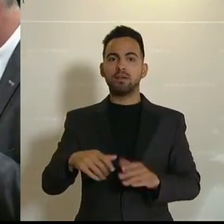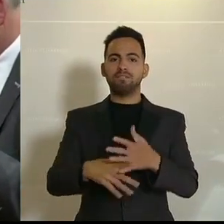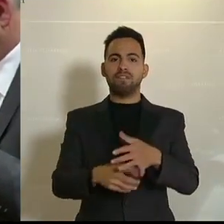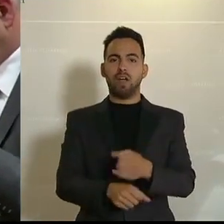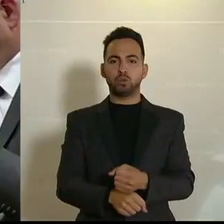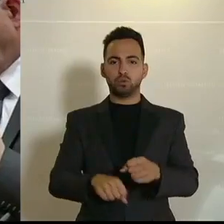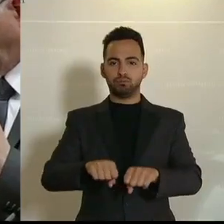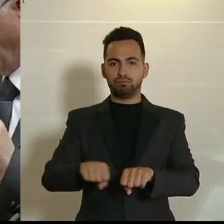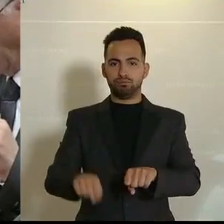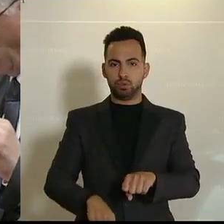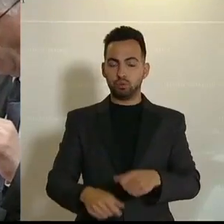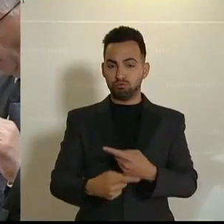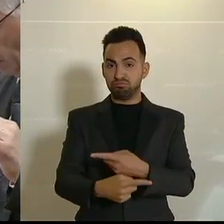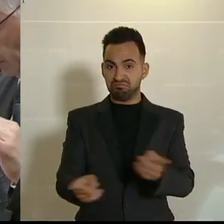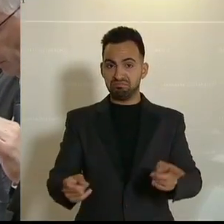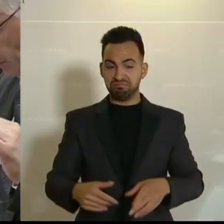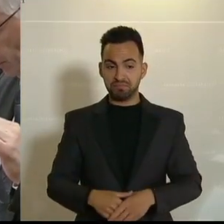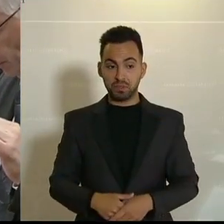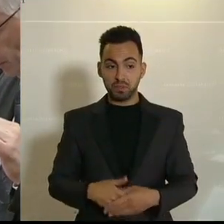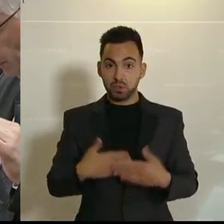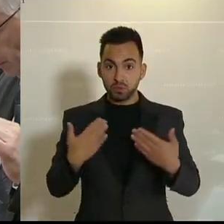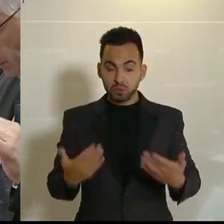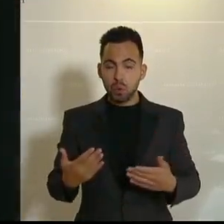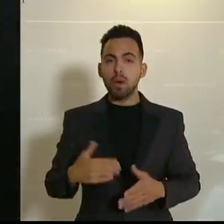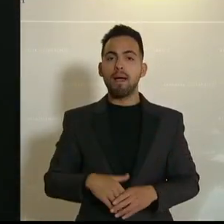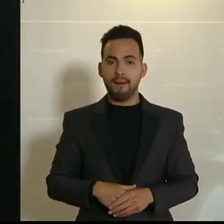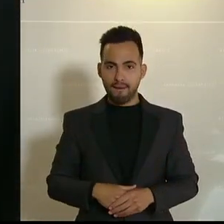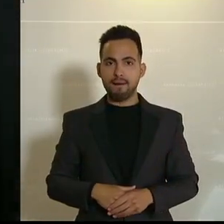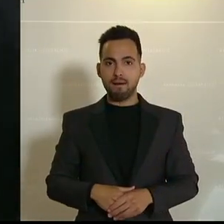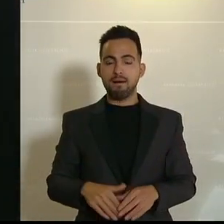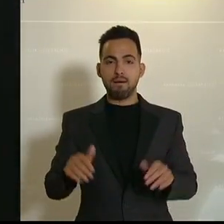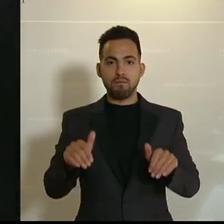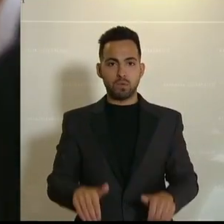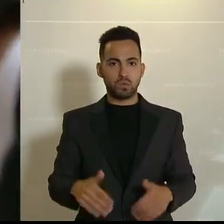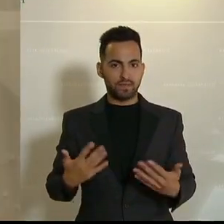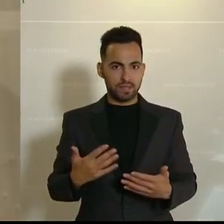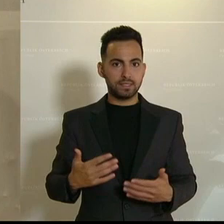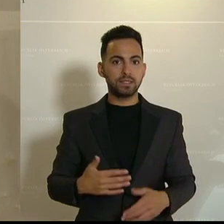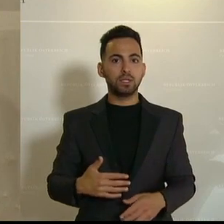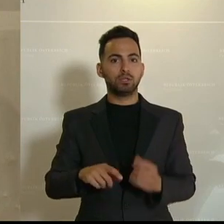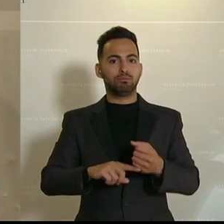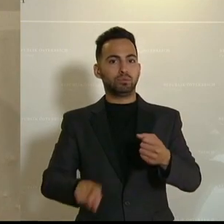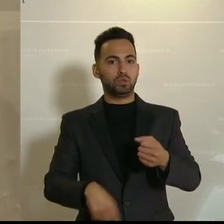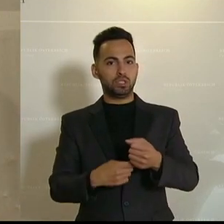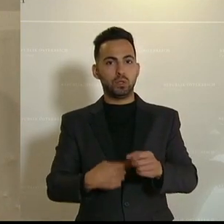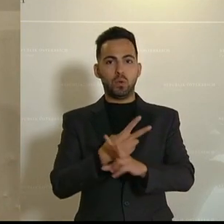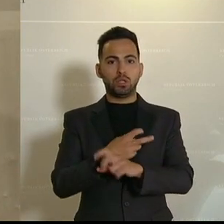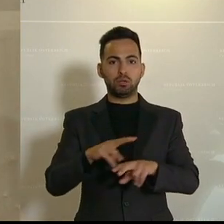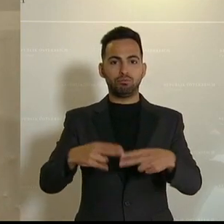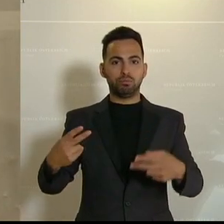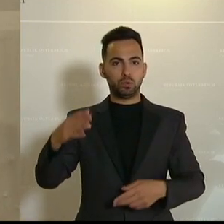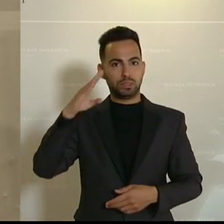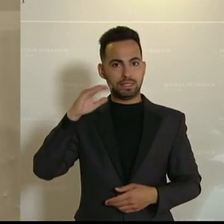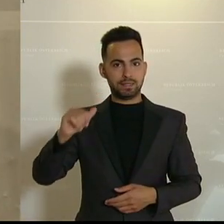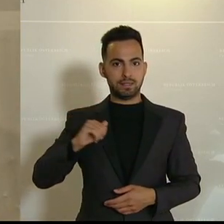In diesem Sinn ist es unabdingbar, dass das Budget des österreichischen Bundesheeres bis